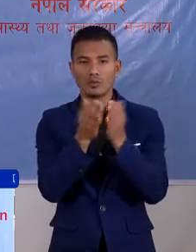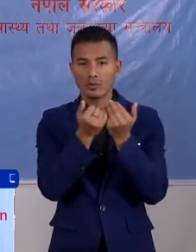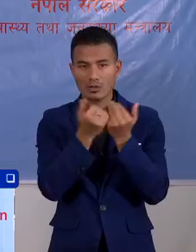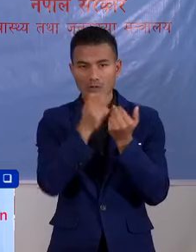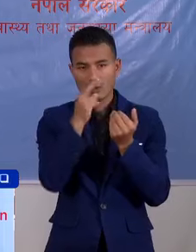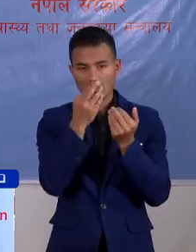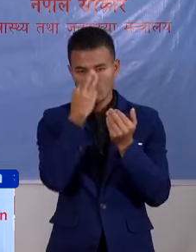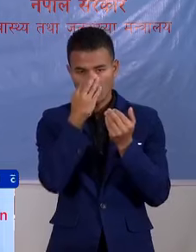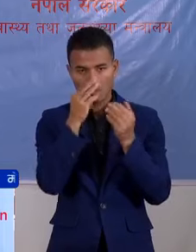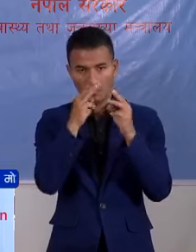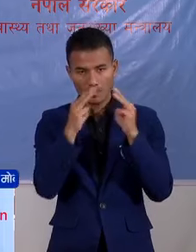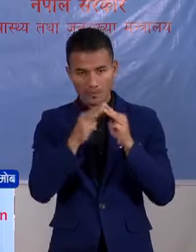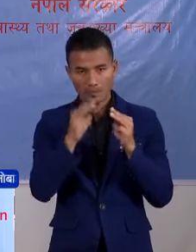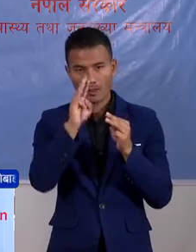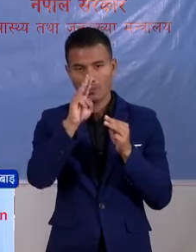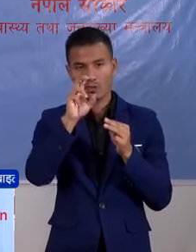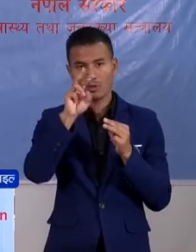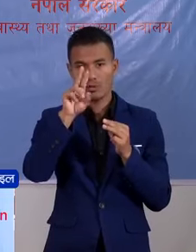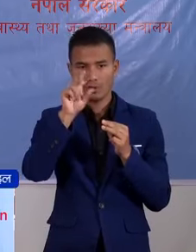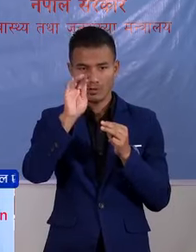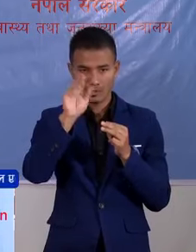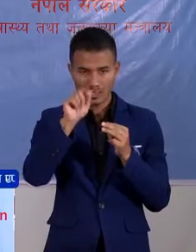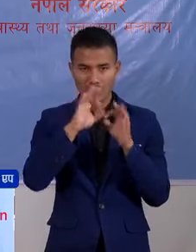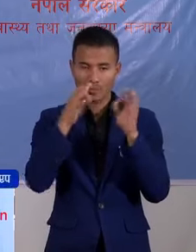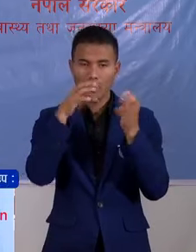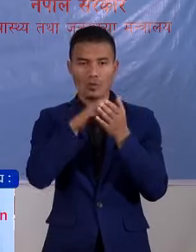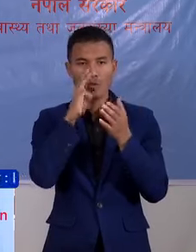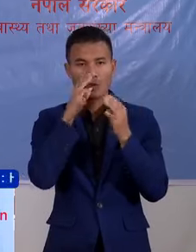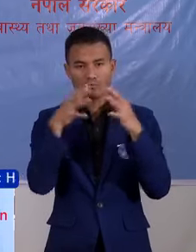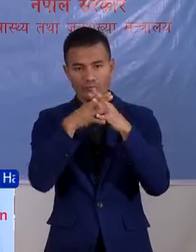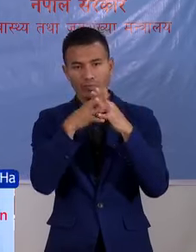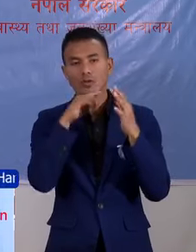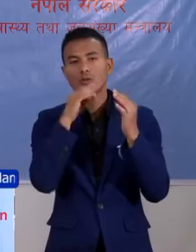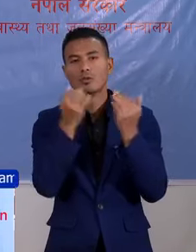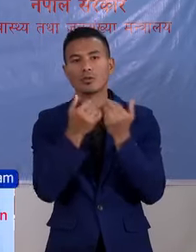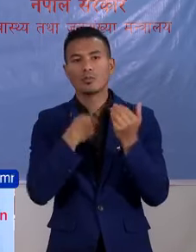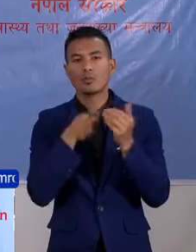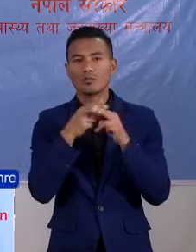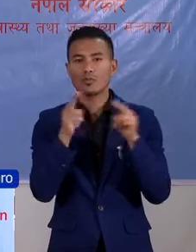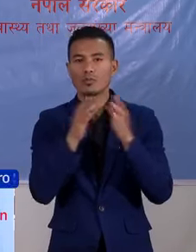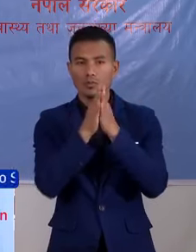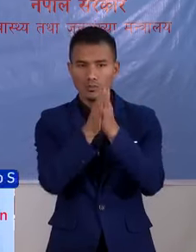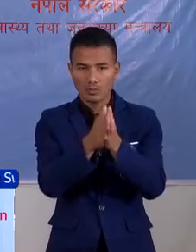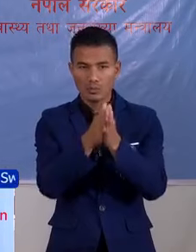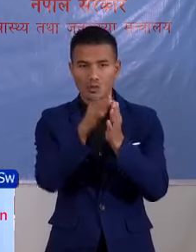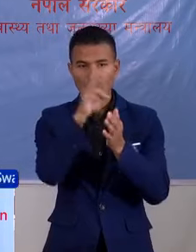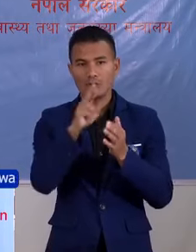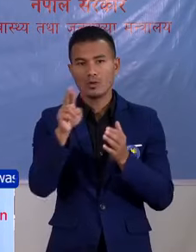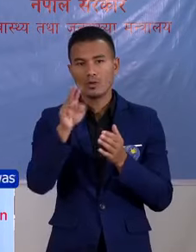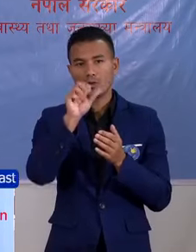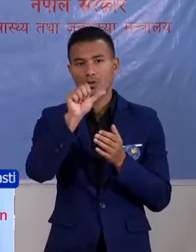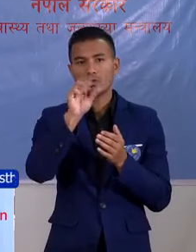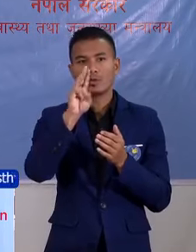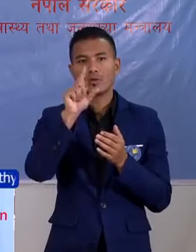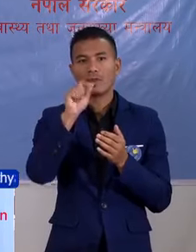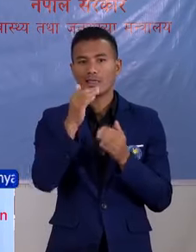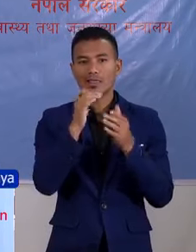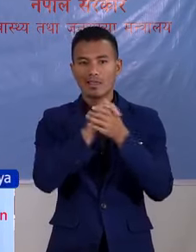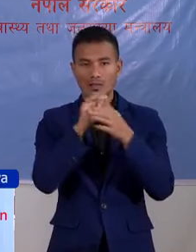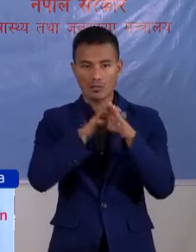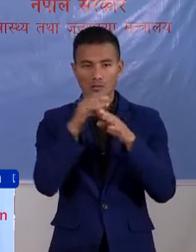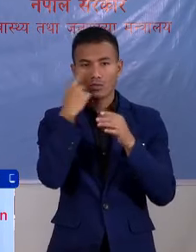देश बत्राइब आगर्चु यह